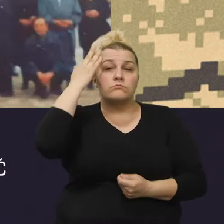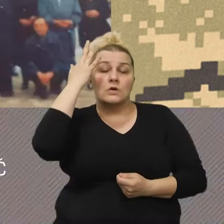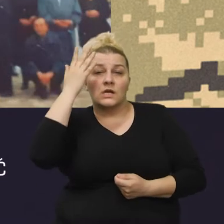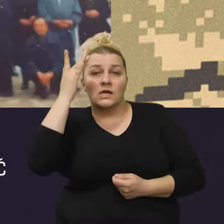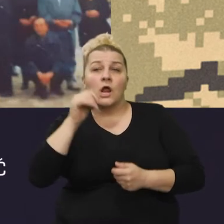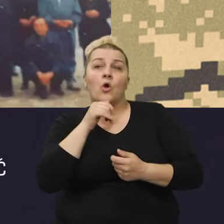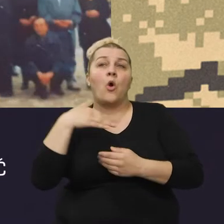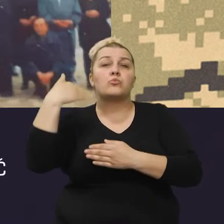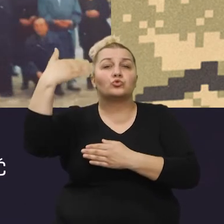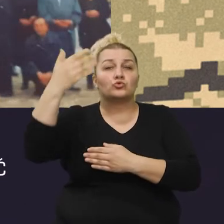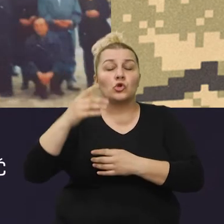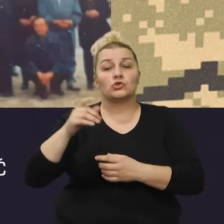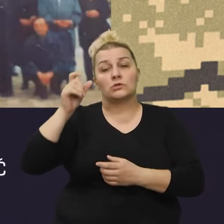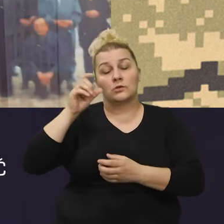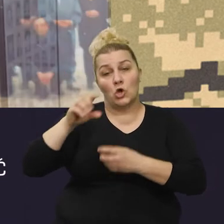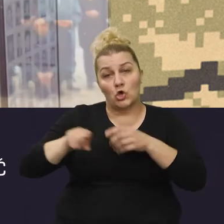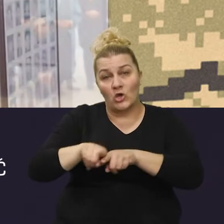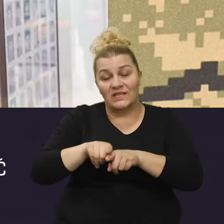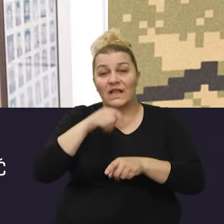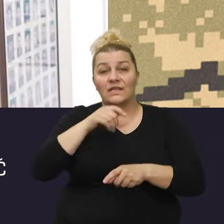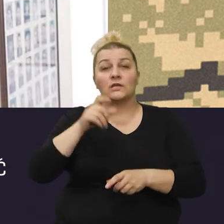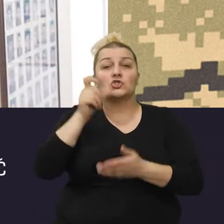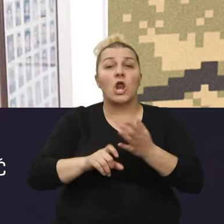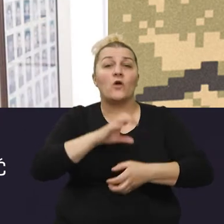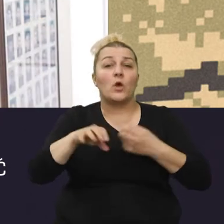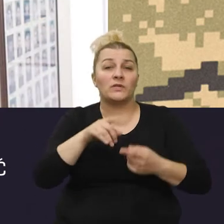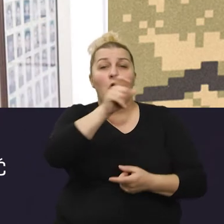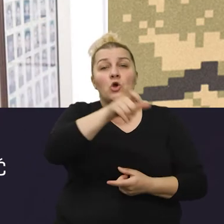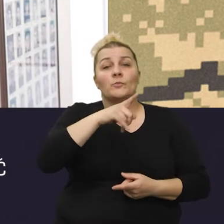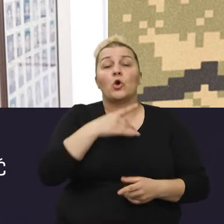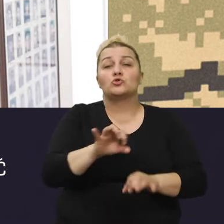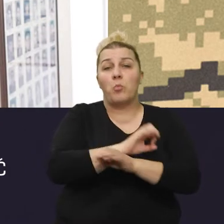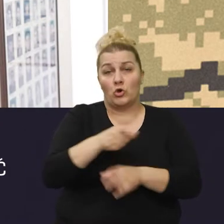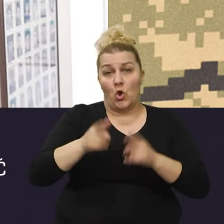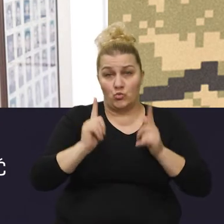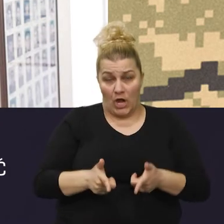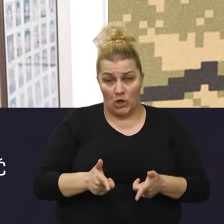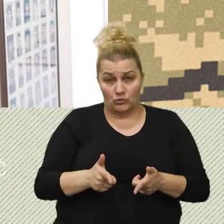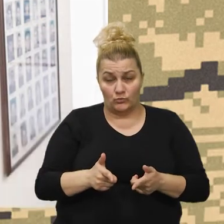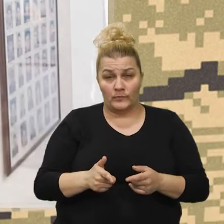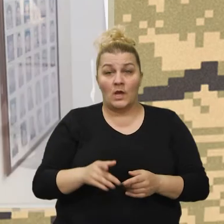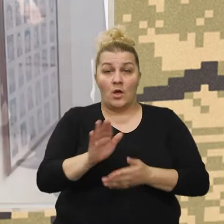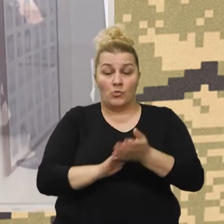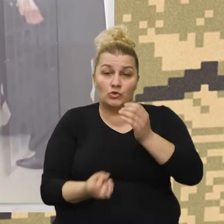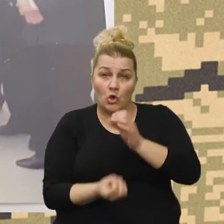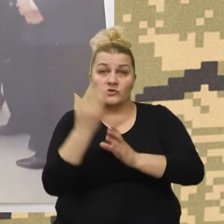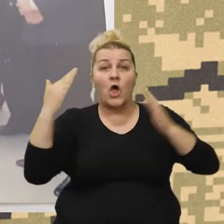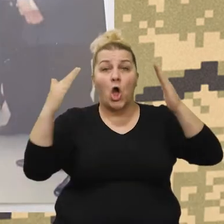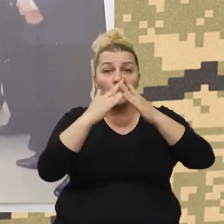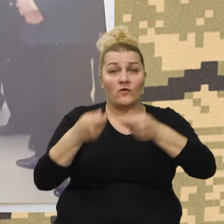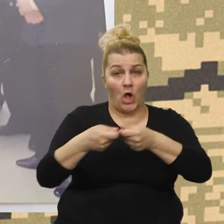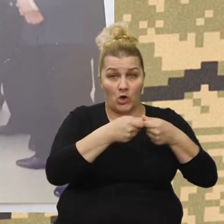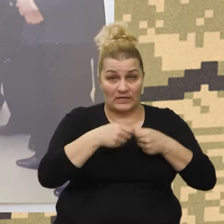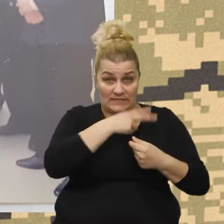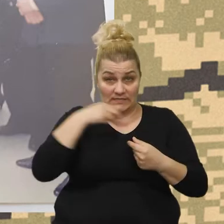obodučnosti roditaja i čranoj obitelji poginulih hrvatskih branitelja u nametutom domovinskom ratu. Nakon osnivanja krovnog organizacije u Zagrebu